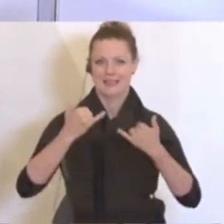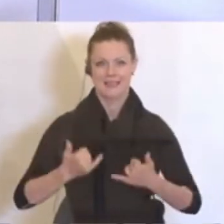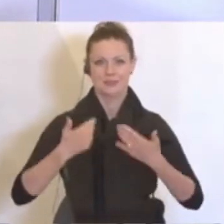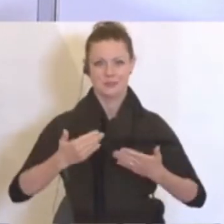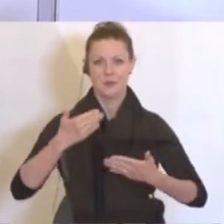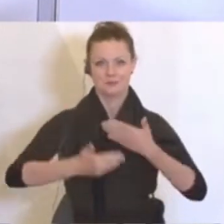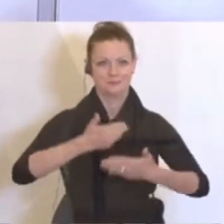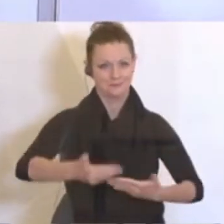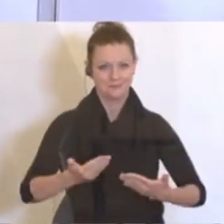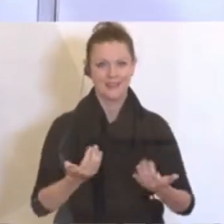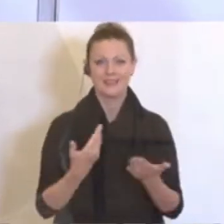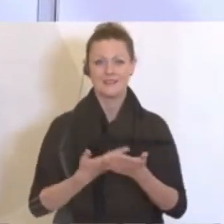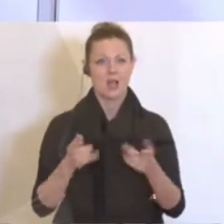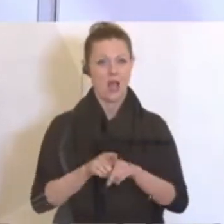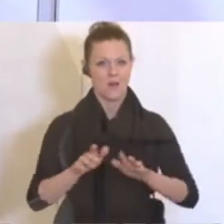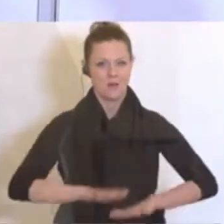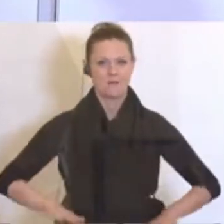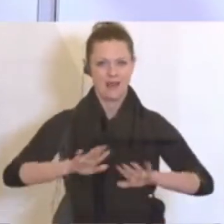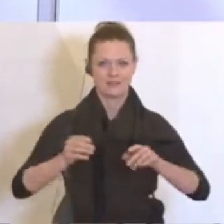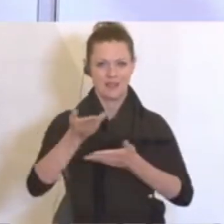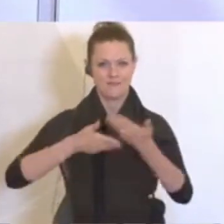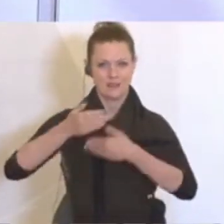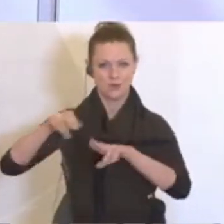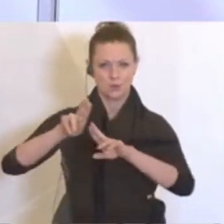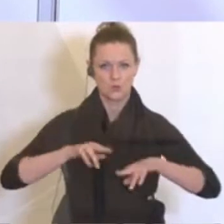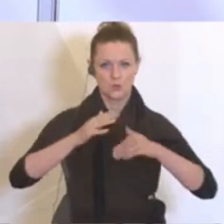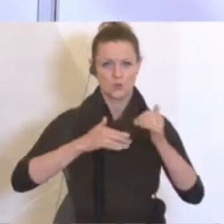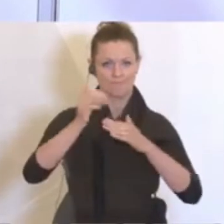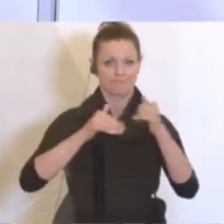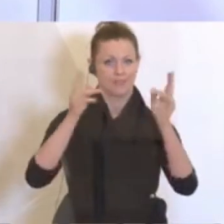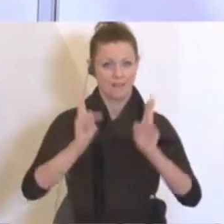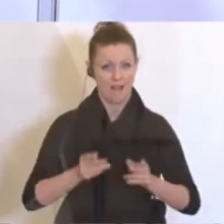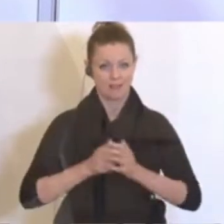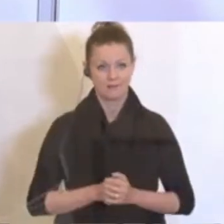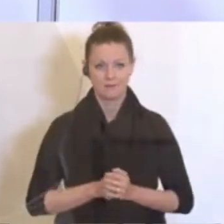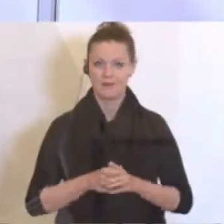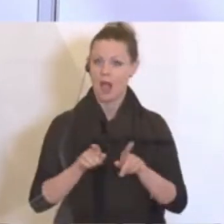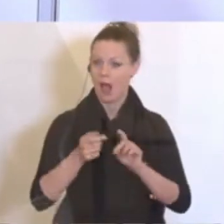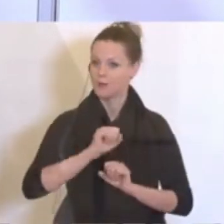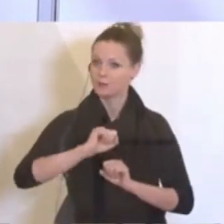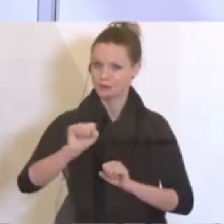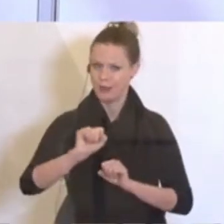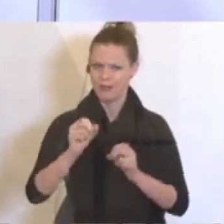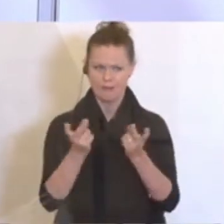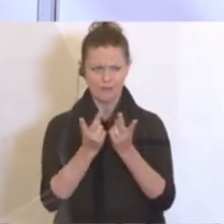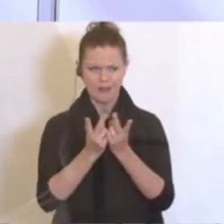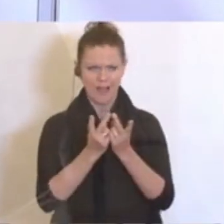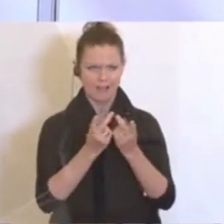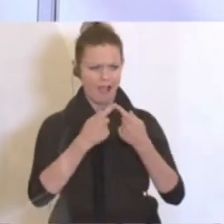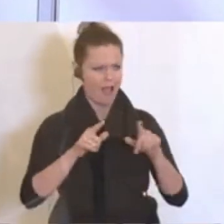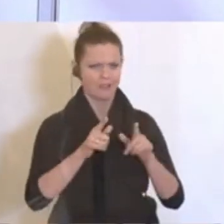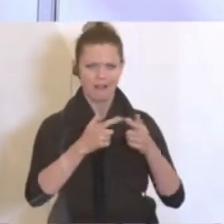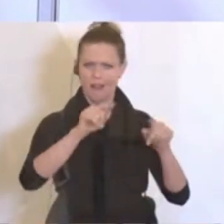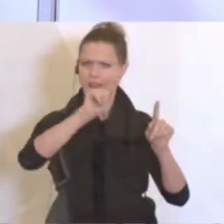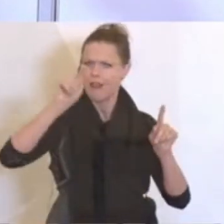ist auch die Basis dafür, dass wir die Wirtschaft wieder hochfahren können, dass wir schneller als andere wieder in Richtung